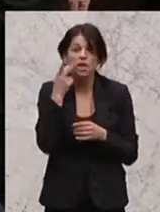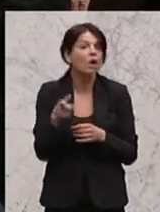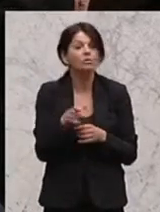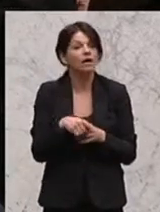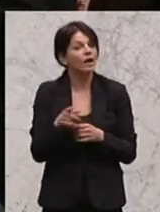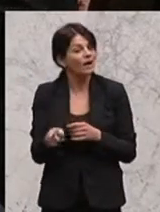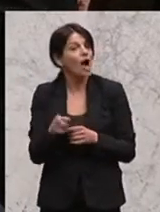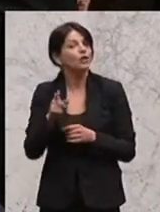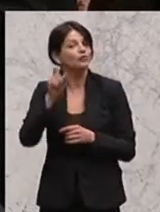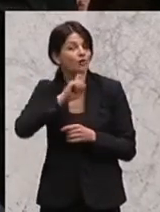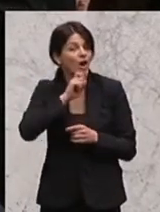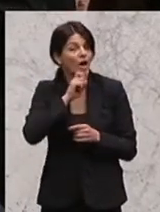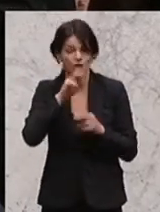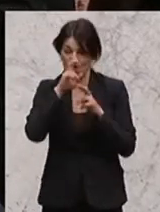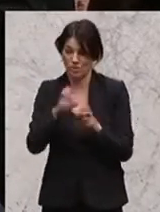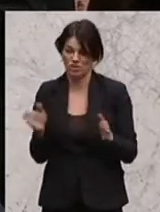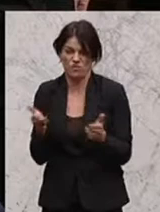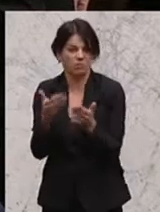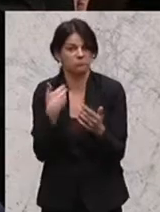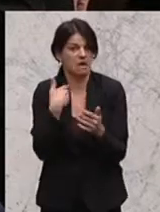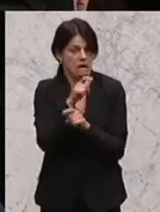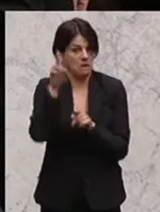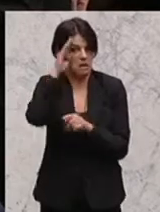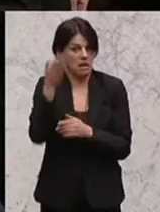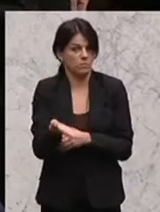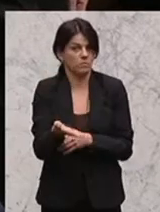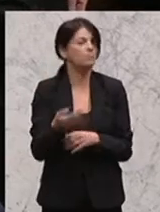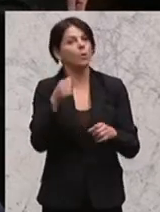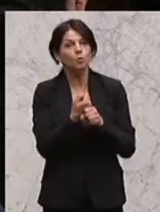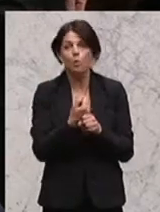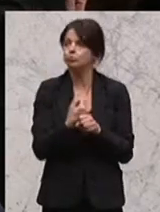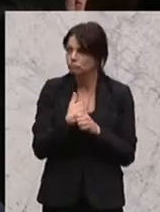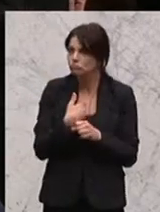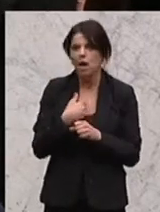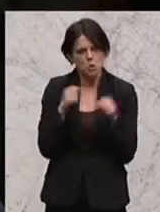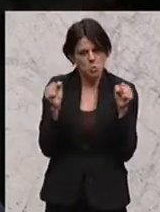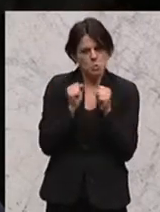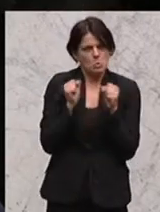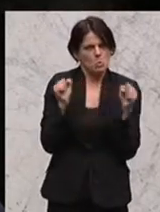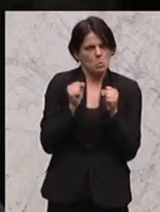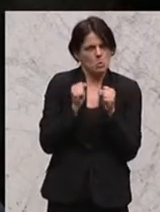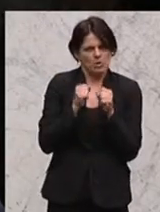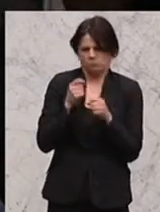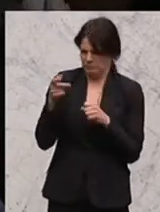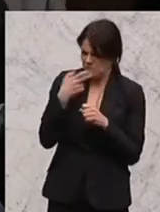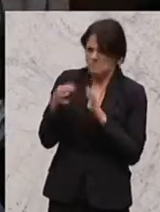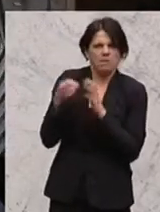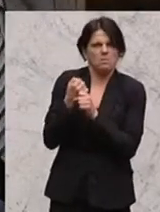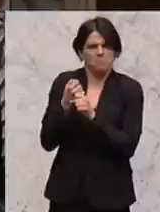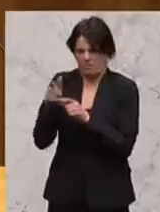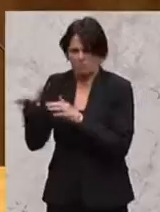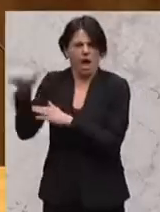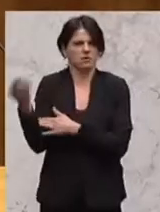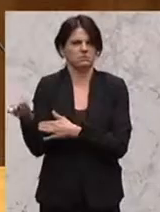und dennoch soll jetzt doch ein sehr gewaltiger Aufwand hier in diese Ebene reinfließen.